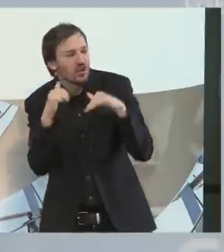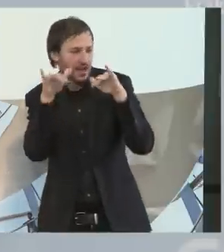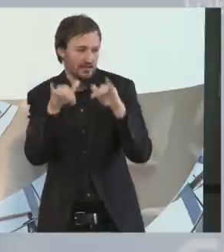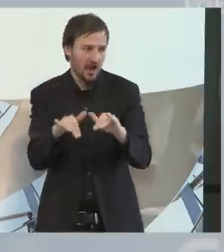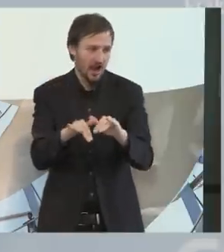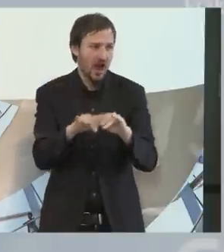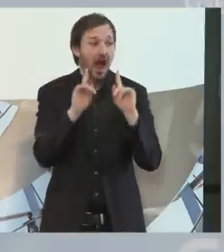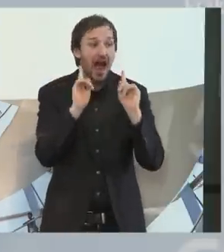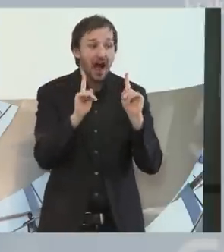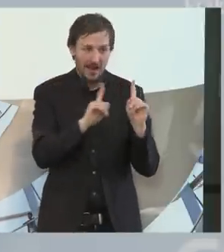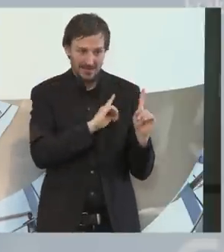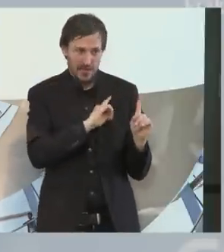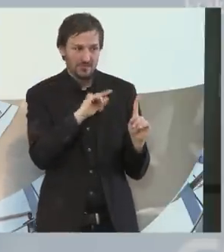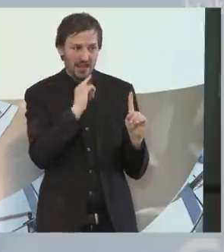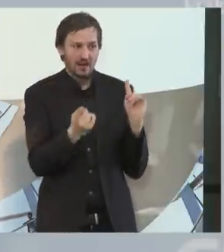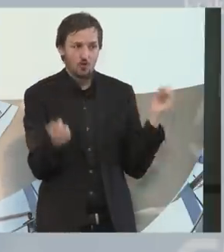Umgekehrt sagen wir aber,